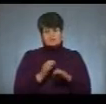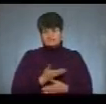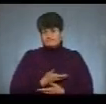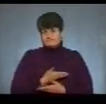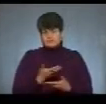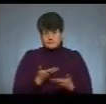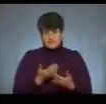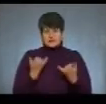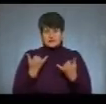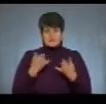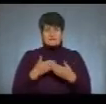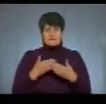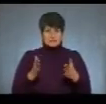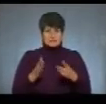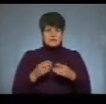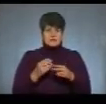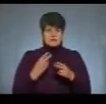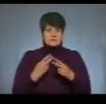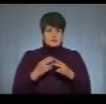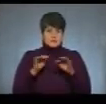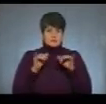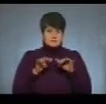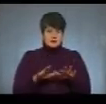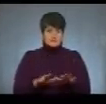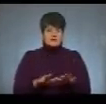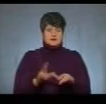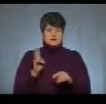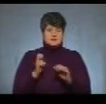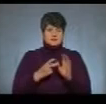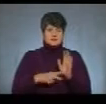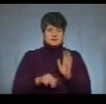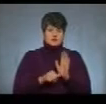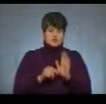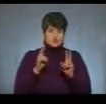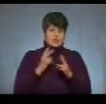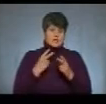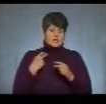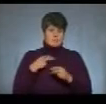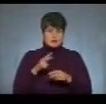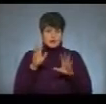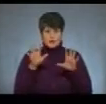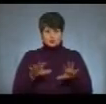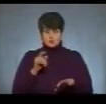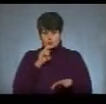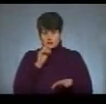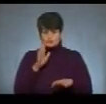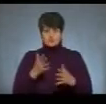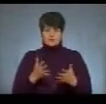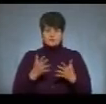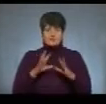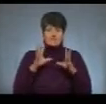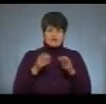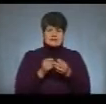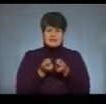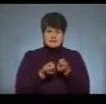слідчими порушено кримінальне провадження за статтею 286 Кримінального кодексу України, і в ході слідства буде з'ясовано всі